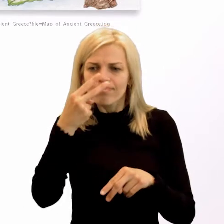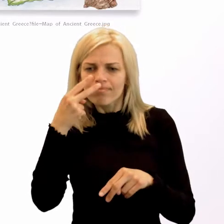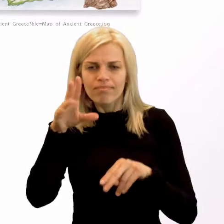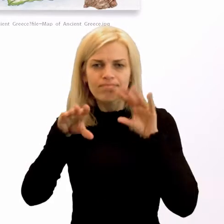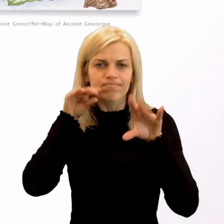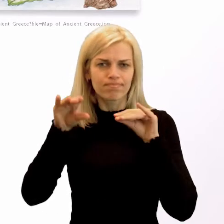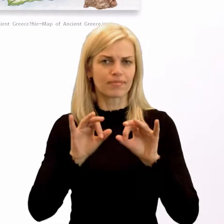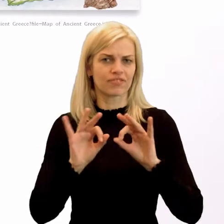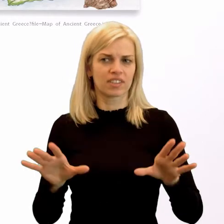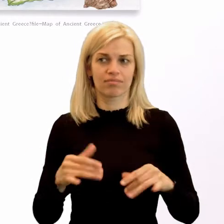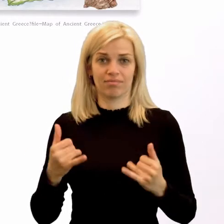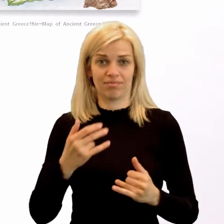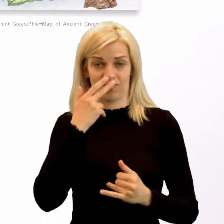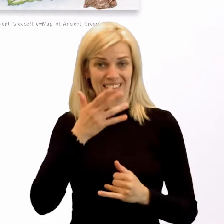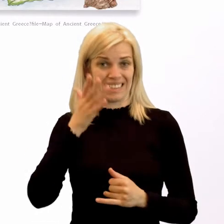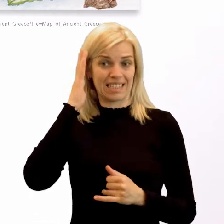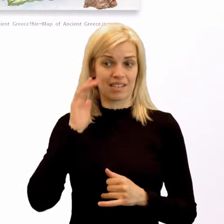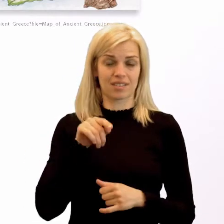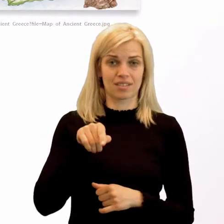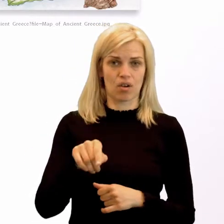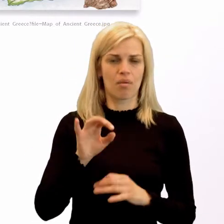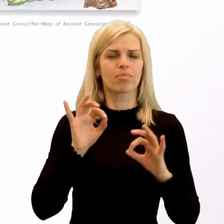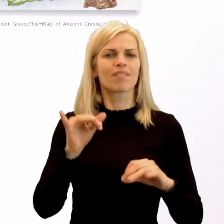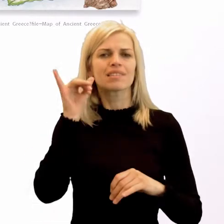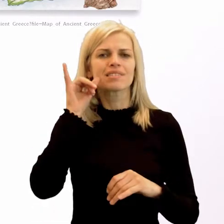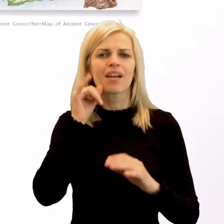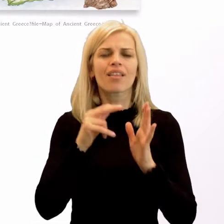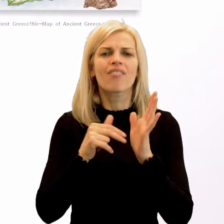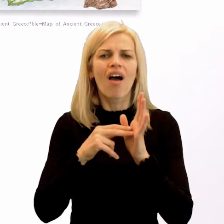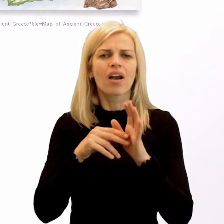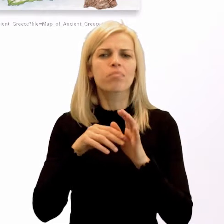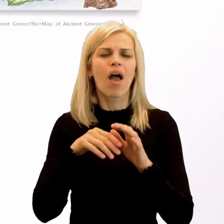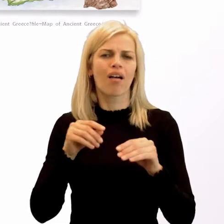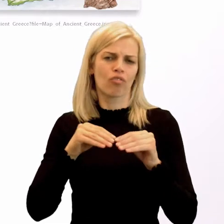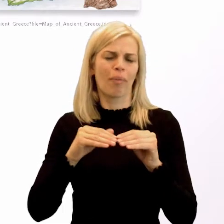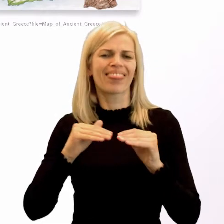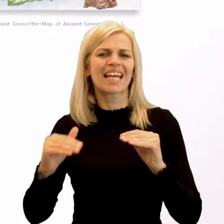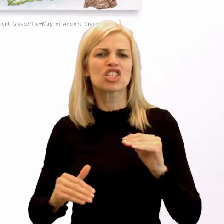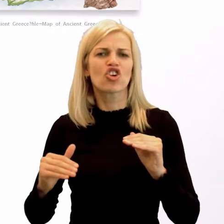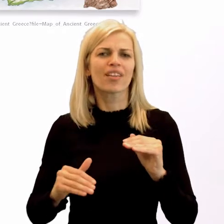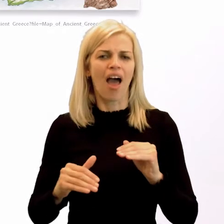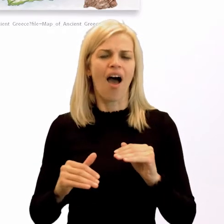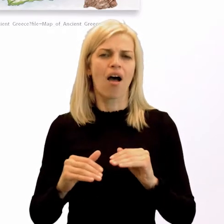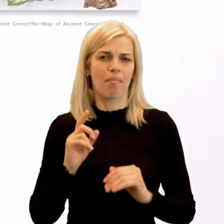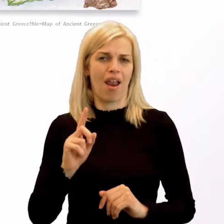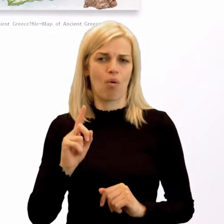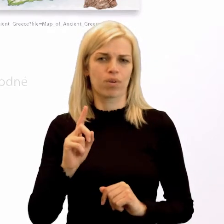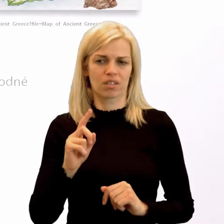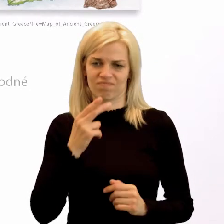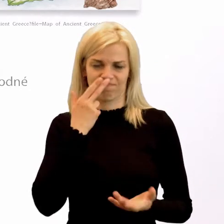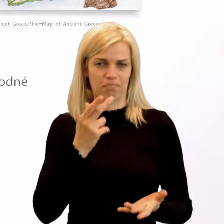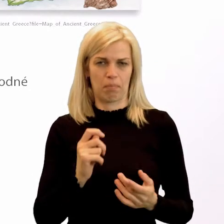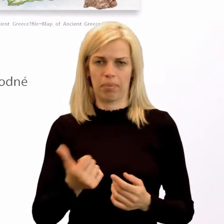na mapu Grécka, vidíme, že zelených poličok, ktoré znamenajú nížiny a úrodné polia, je tam veľmi málo. Naopak,